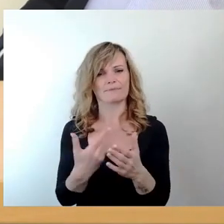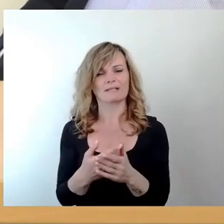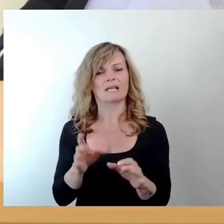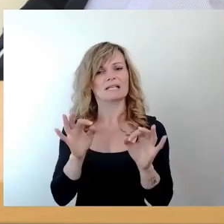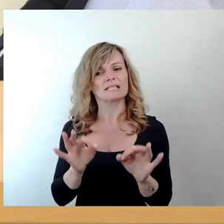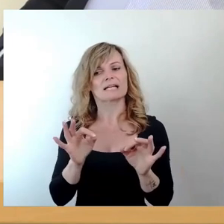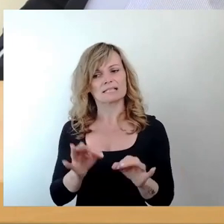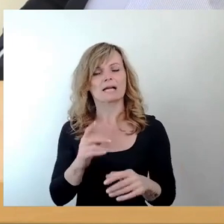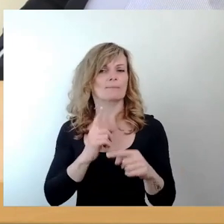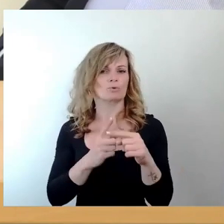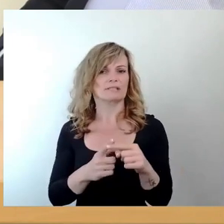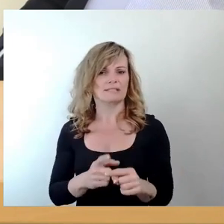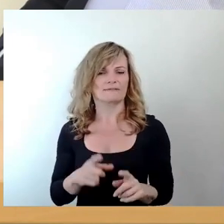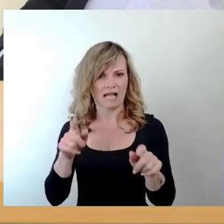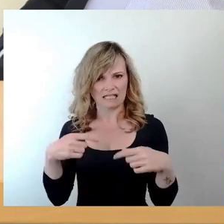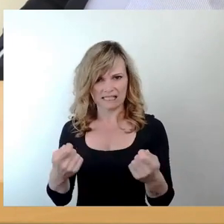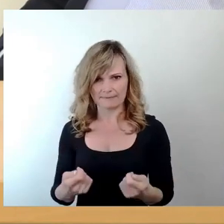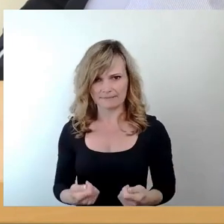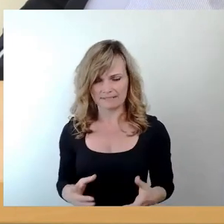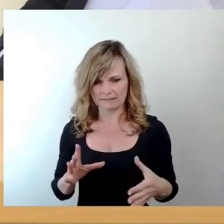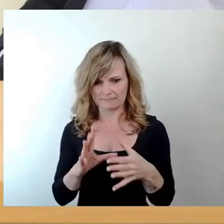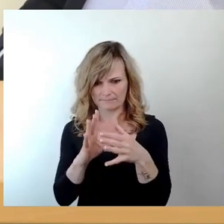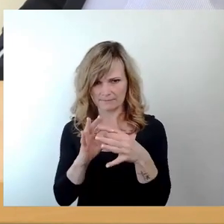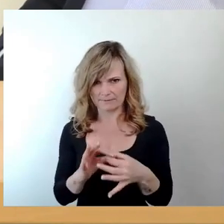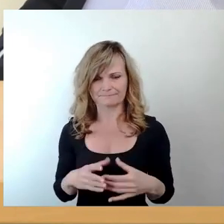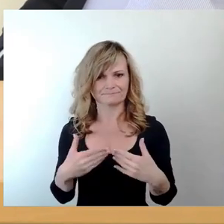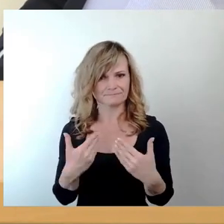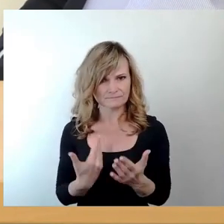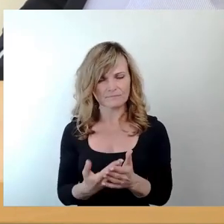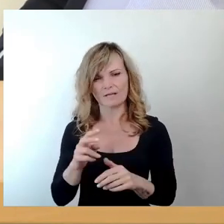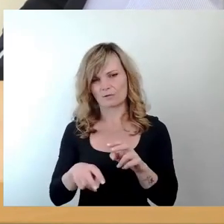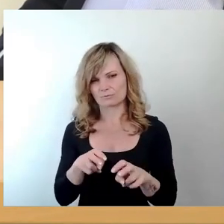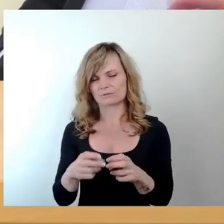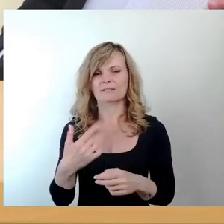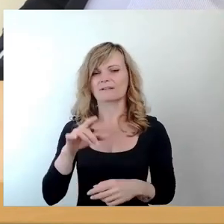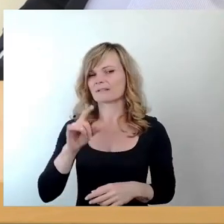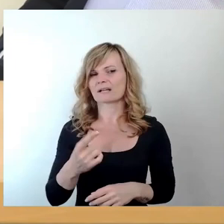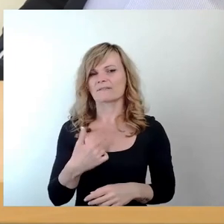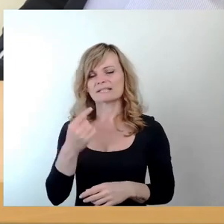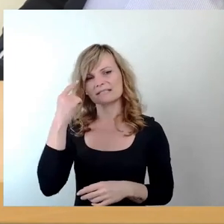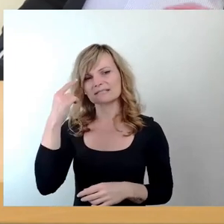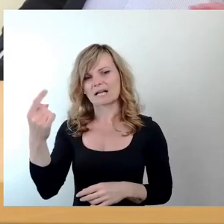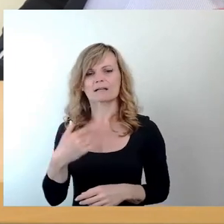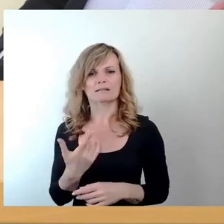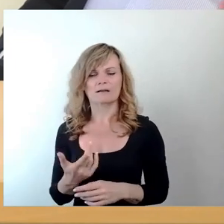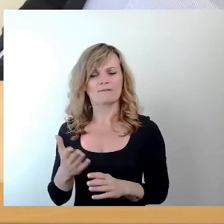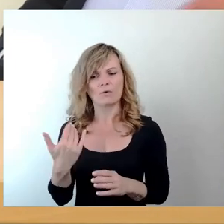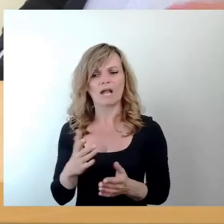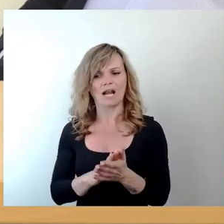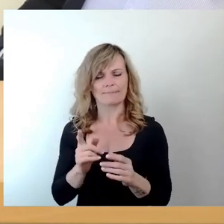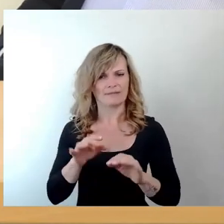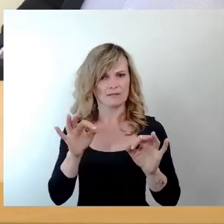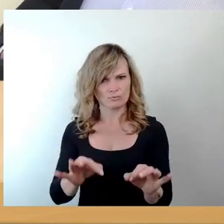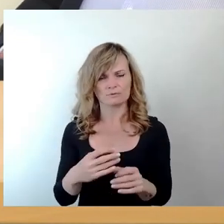die da genutzt werden können und weniger, dass, ich will das gar nicht sagen, dass das vorher nie gut geklappt hat, was die Arbeit der